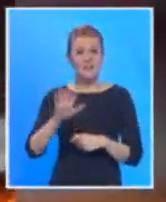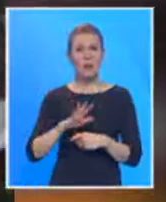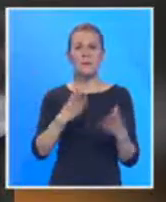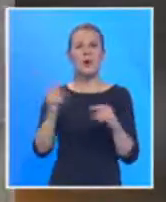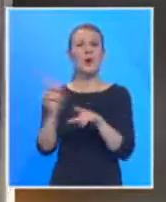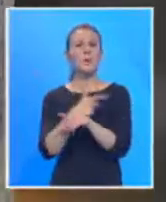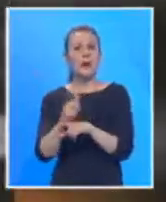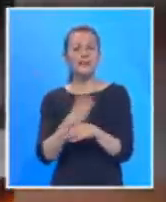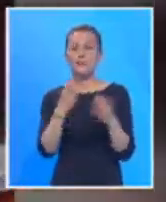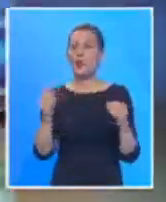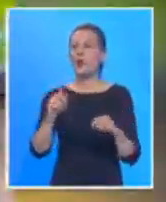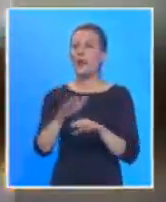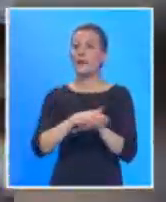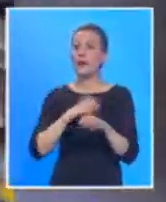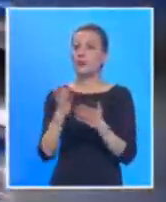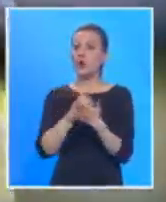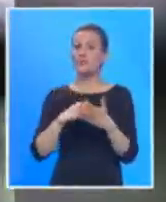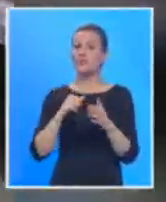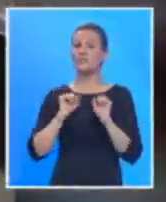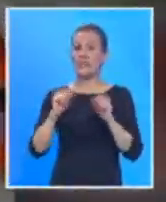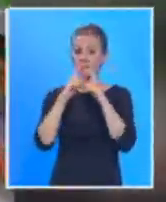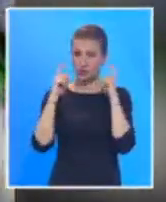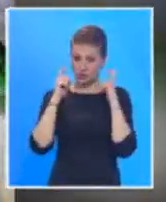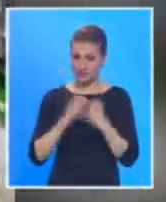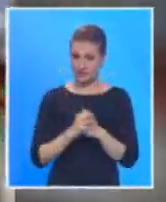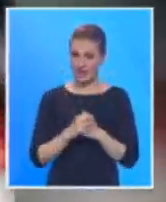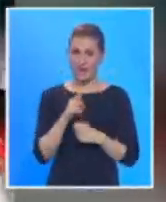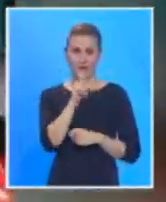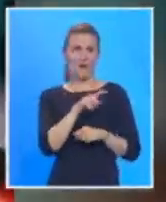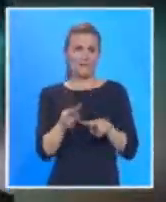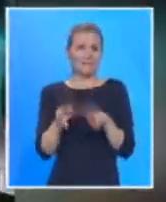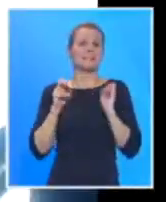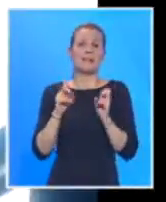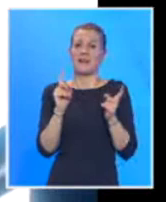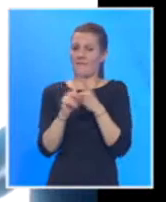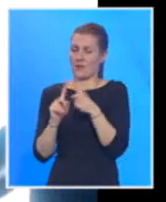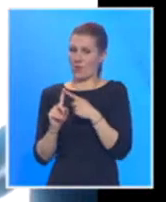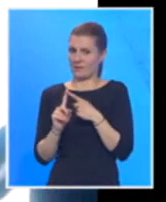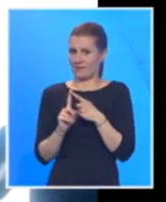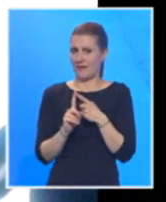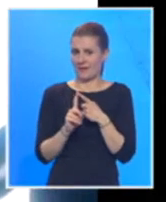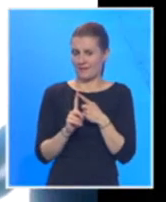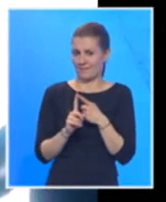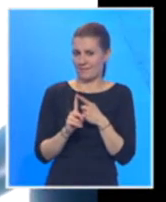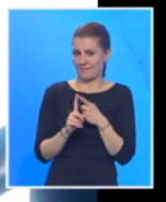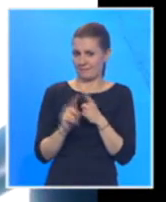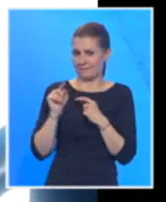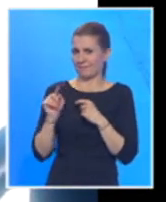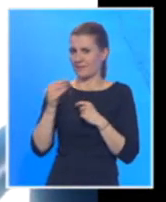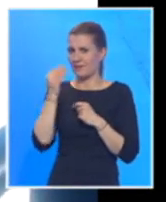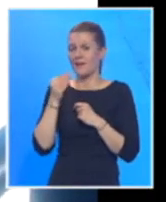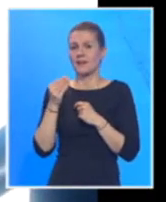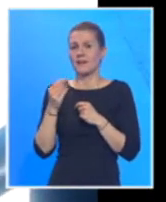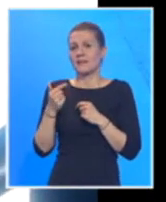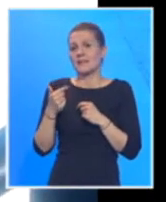ljudi ne koristi zaštitu. On se ipak pridržava uputstava pa izbjegava kontakte i sa rođacima. Jednostavno nisam